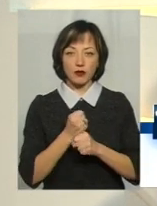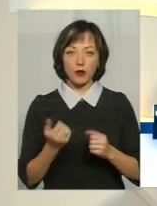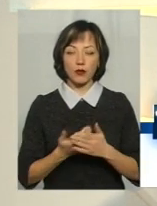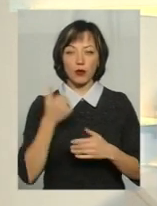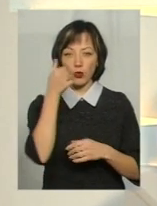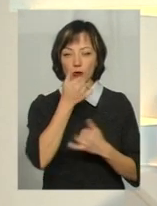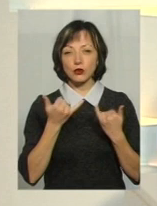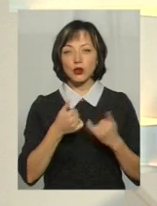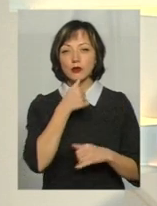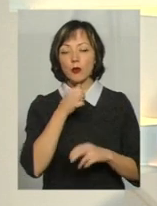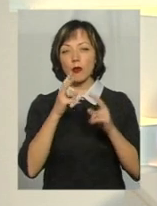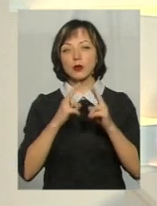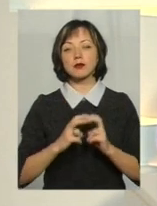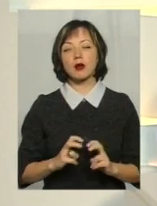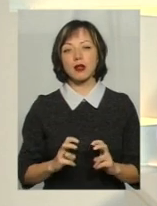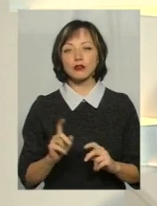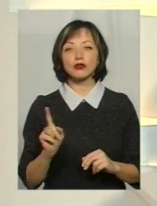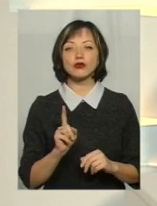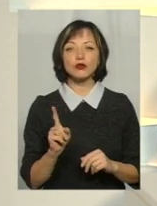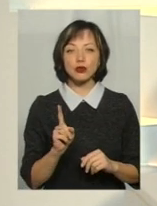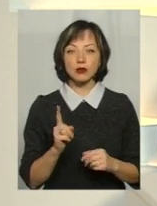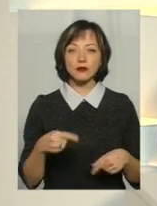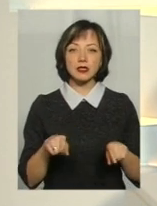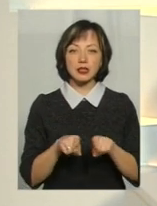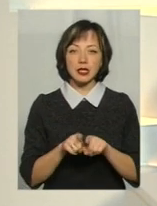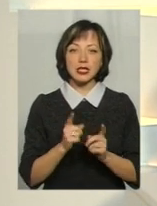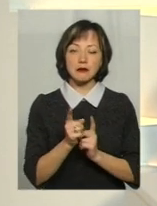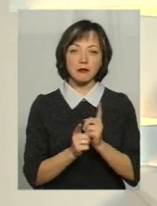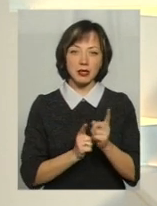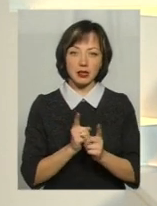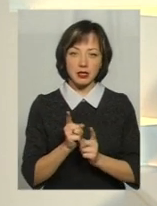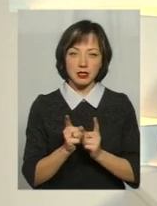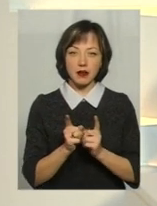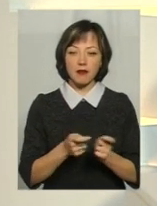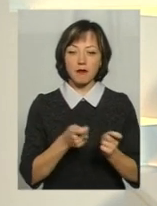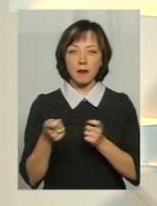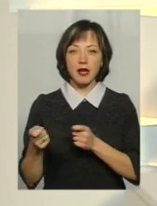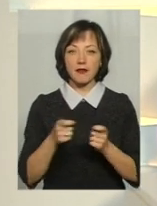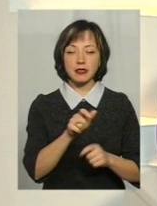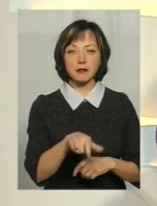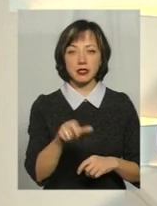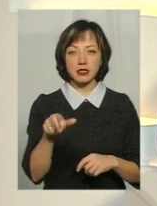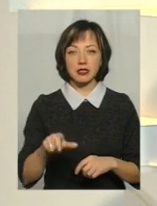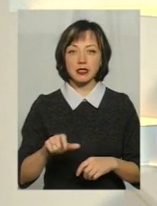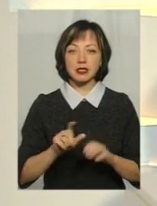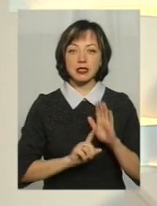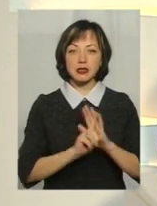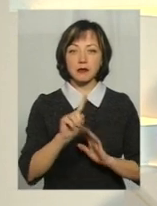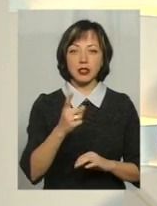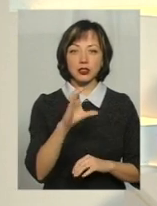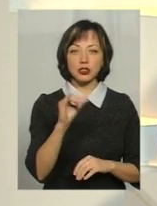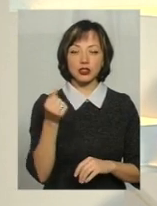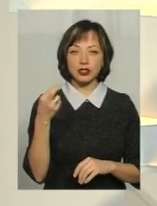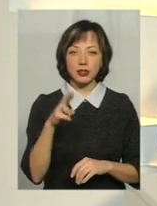Отож, ми сьогодні спробуємо розібратися, що ж все ж таки зміниться в перевезенні пасажирів з 1 січня 2018